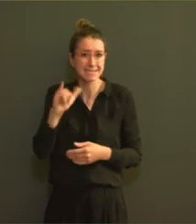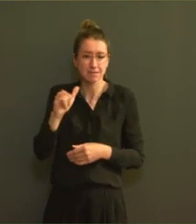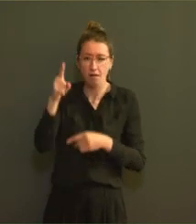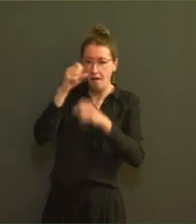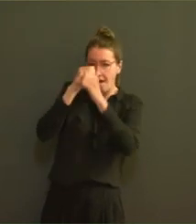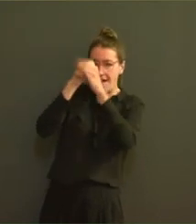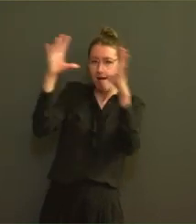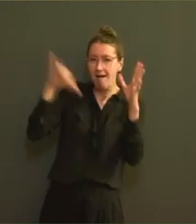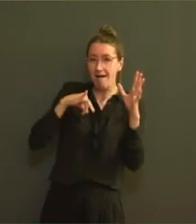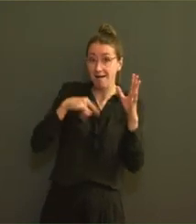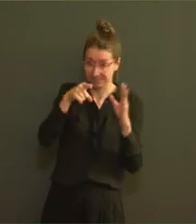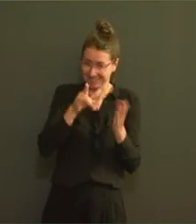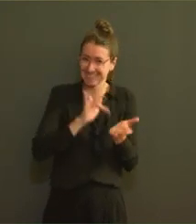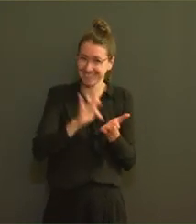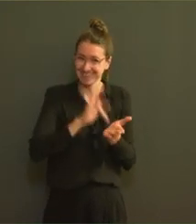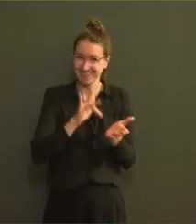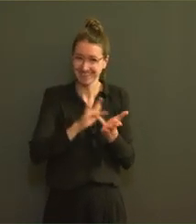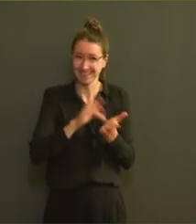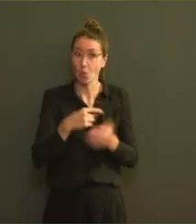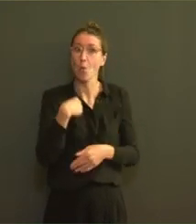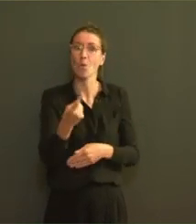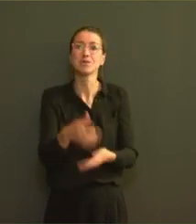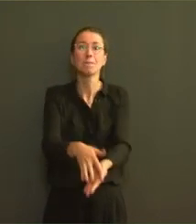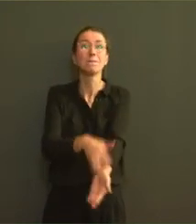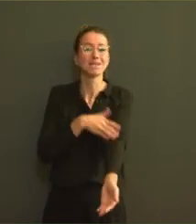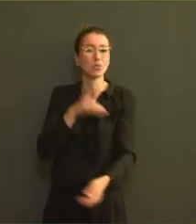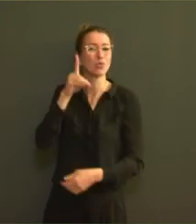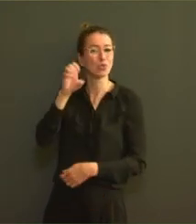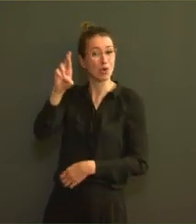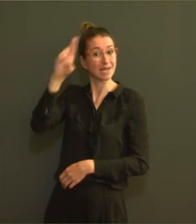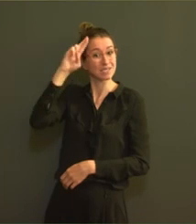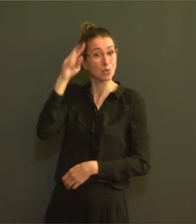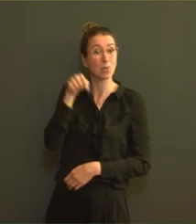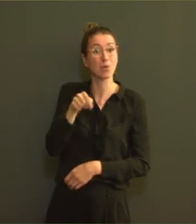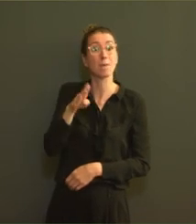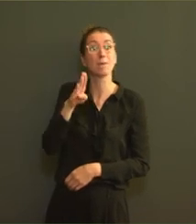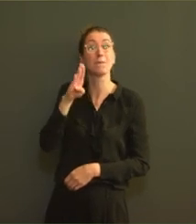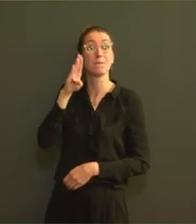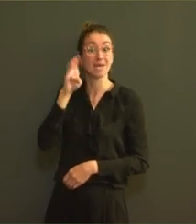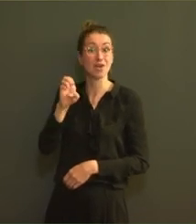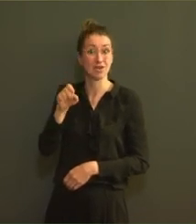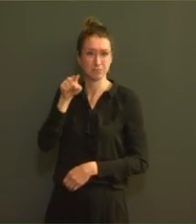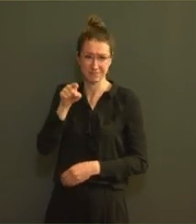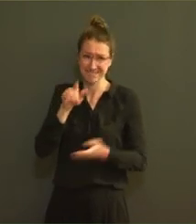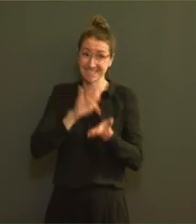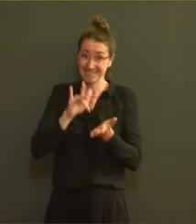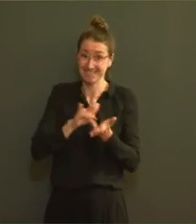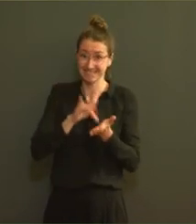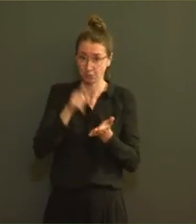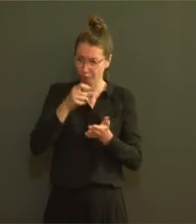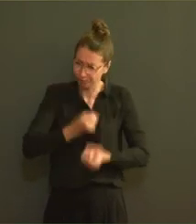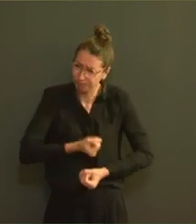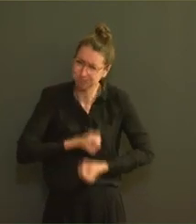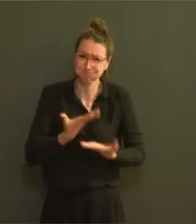chiffres, millions de raisons, tout collé avec les S au bon endroit, ne vous trompez pas. Et sur le site, vous pouvez partager votre raison et la